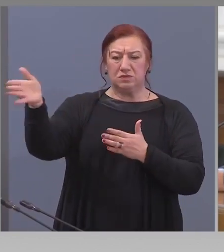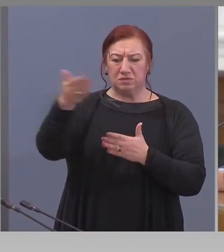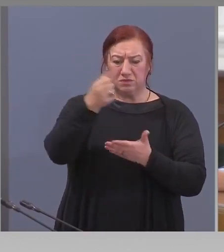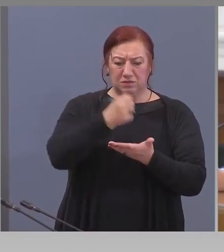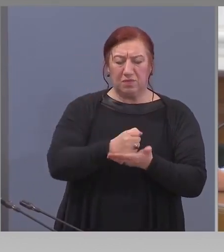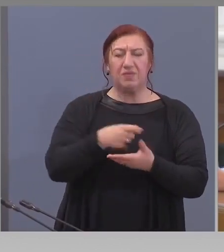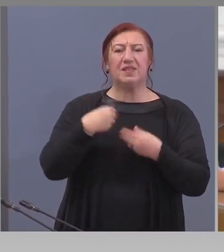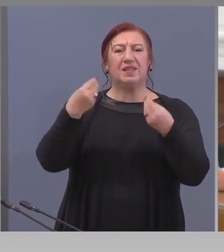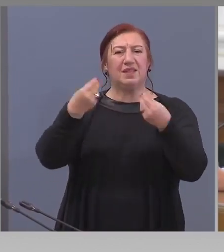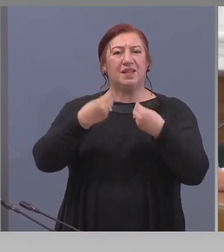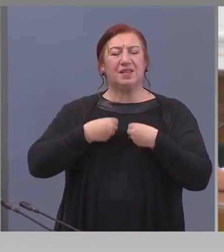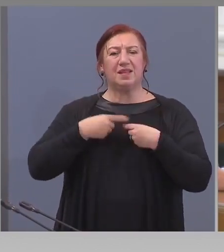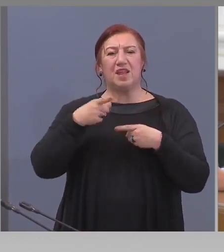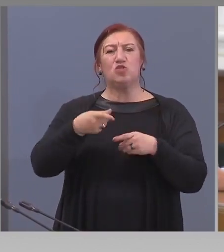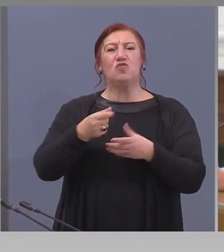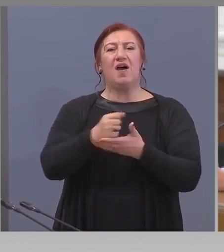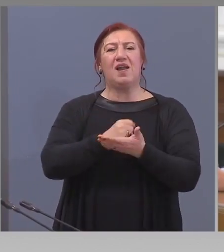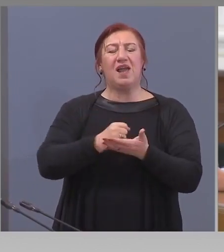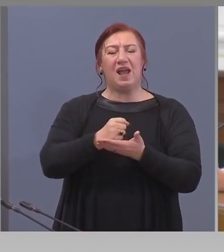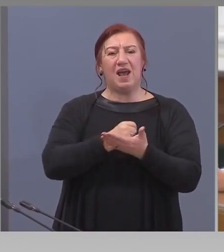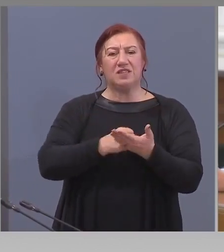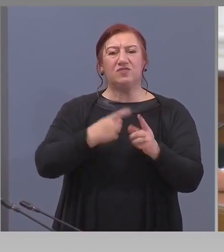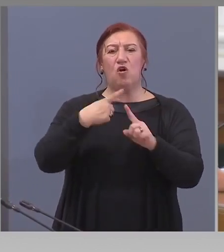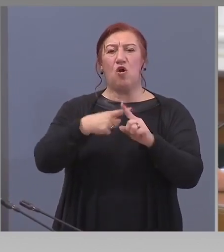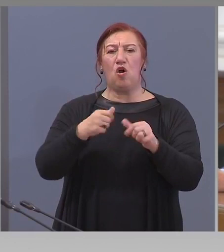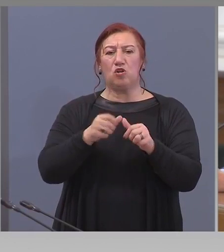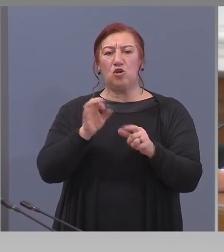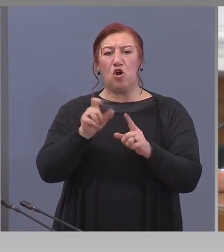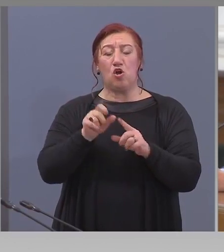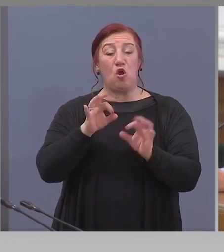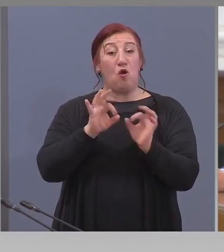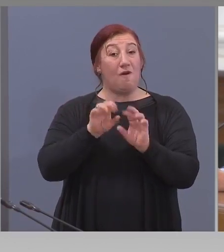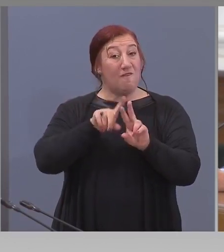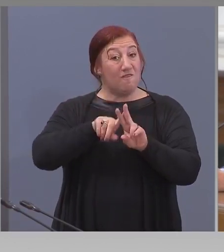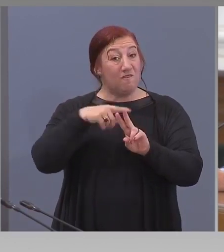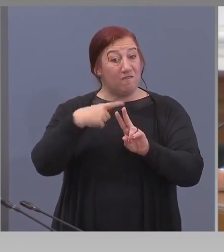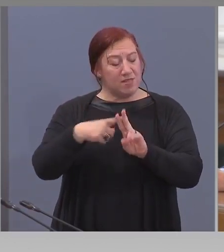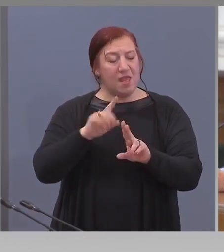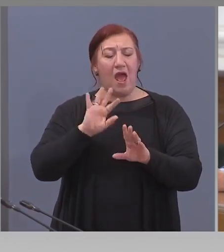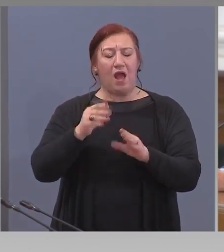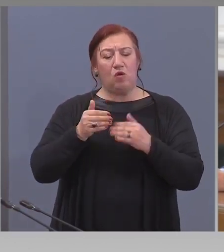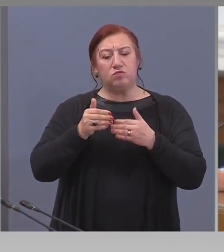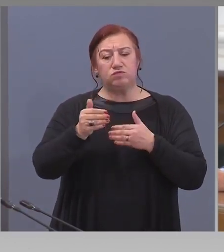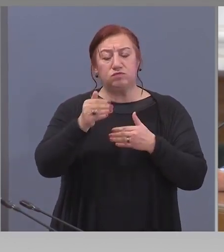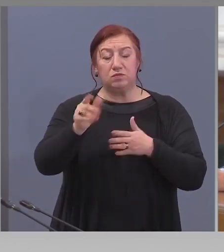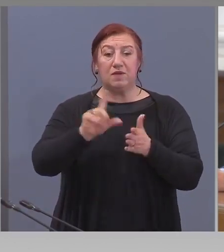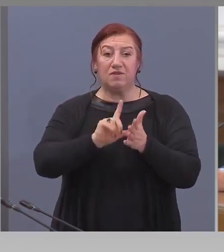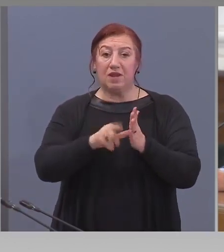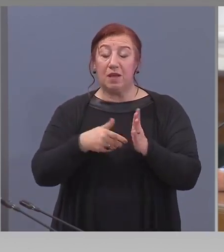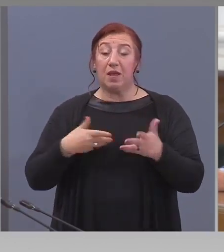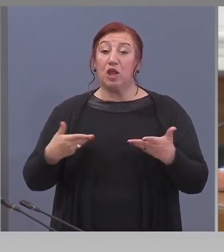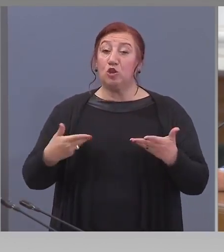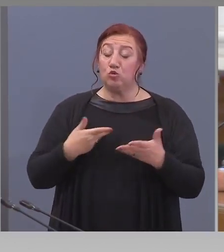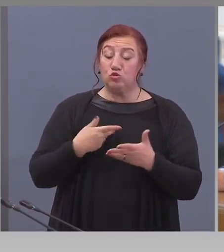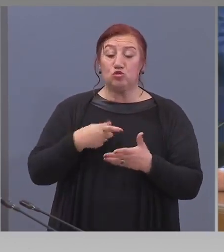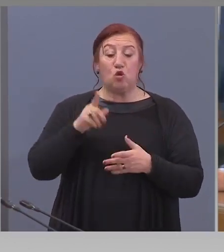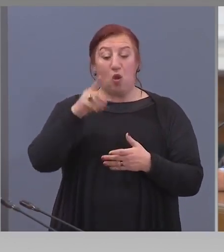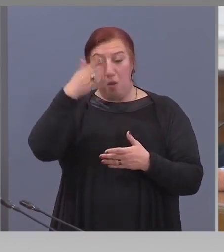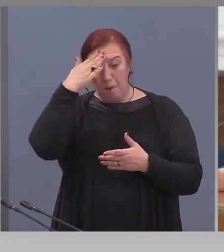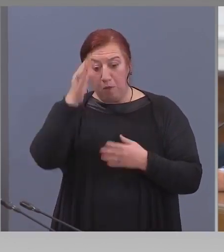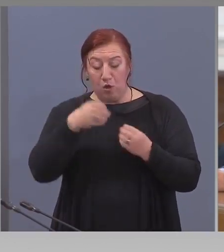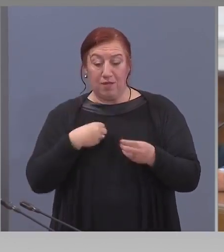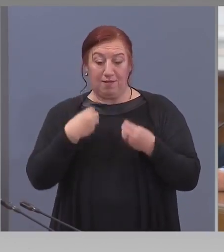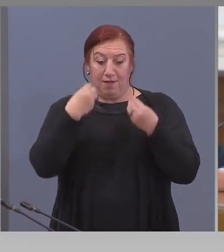хорохин, от хидроксихорохин, така че с течение на времето, ако е необходимо да се включват пациентите на терапия с тези